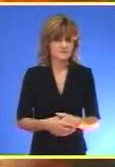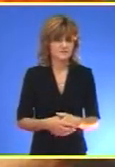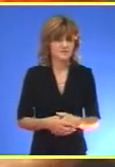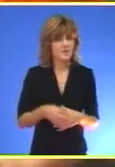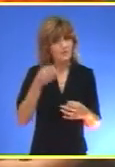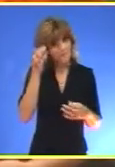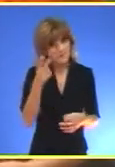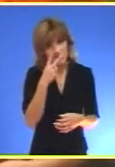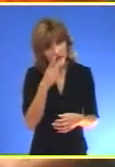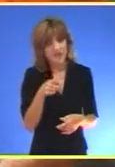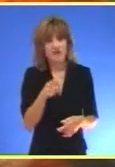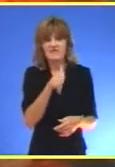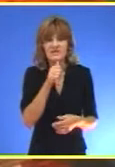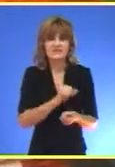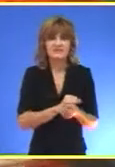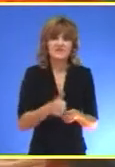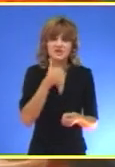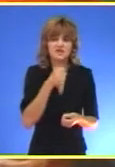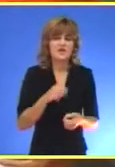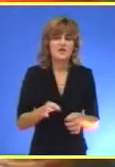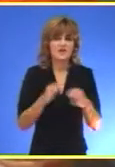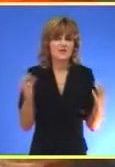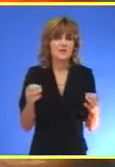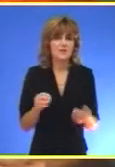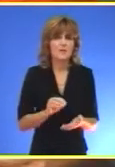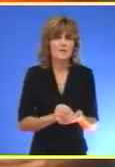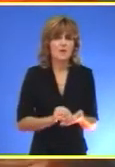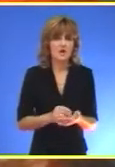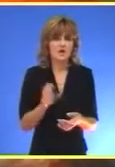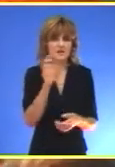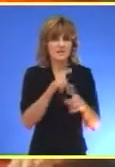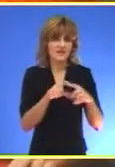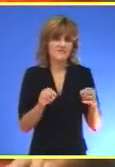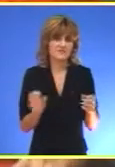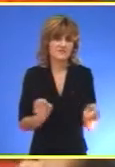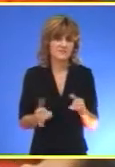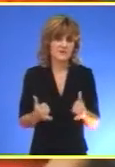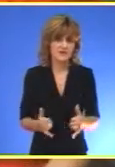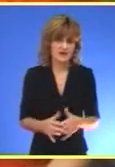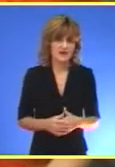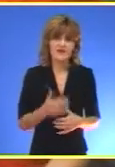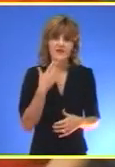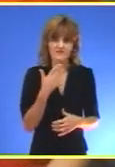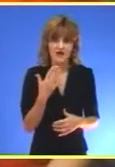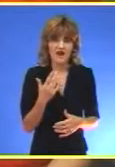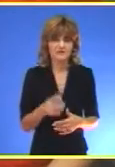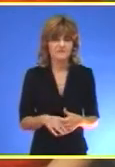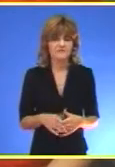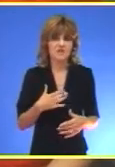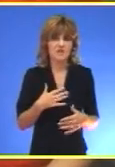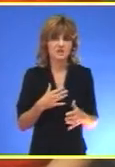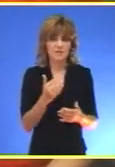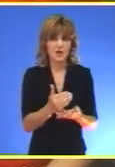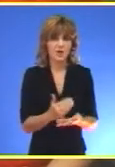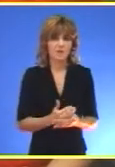Poštovani gledalci Bilo je ovo sve što vam je ekipa Informativnog programa Ueku televizije pripremila za danas Hvala na pažnje prijatno za naš